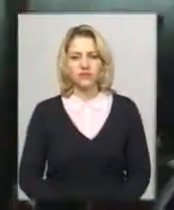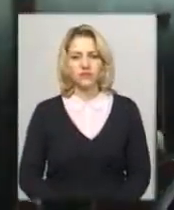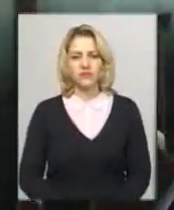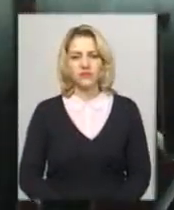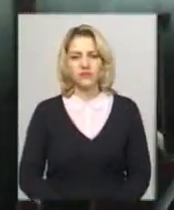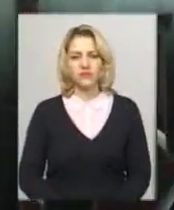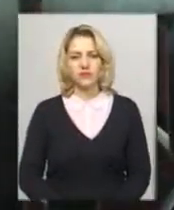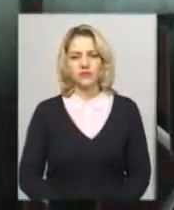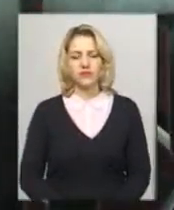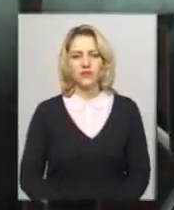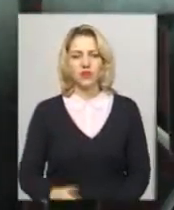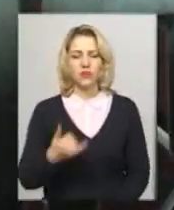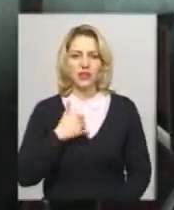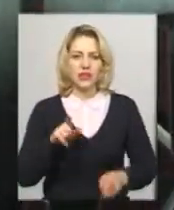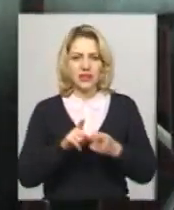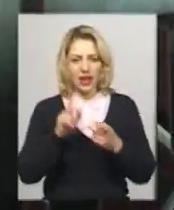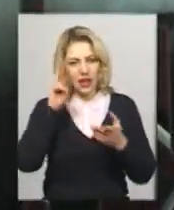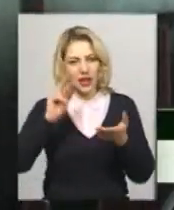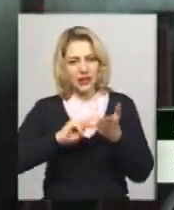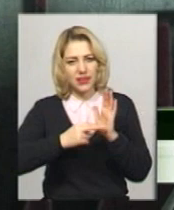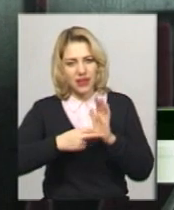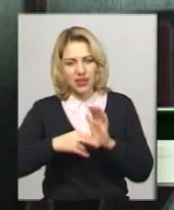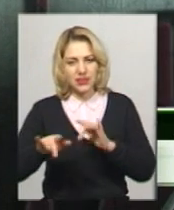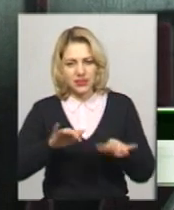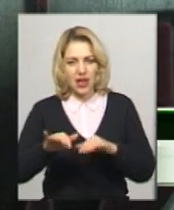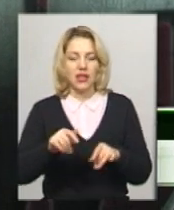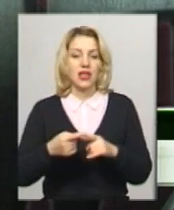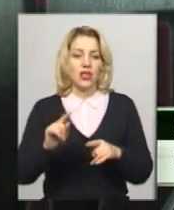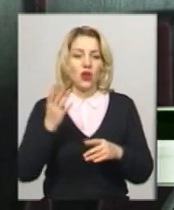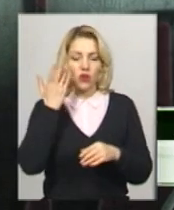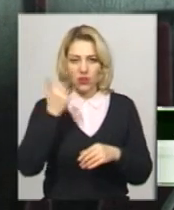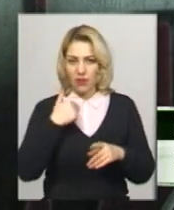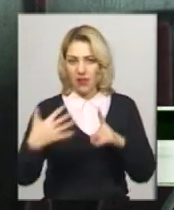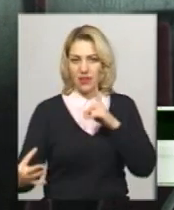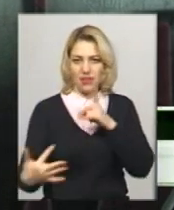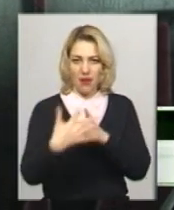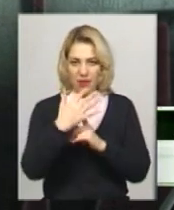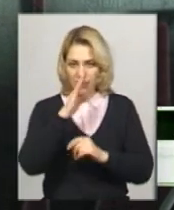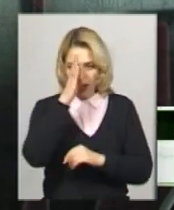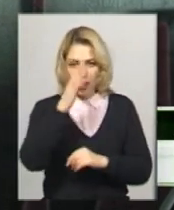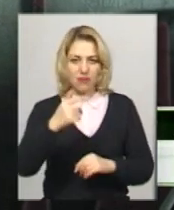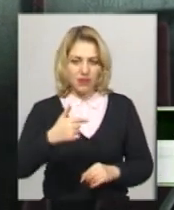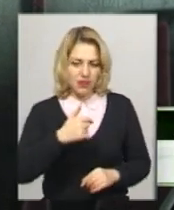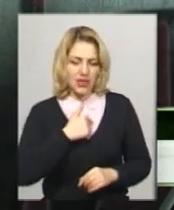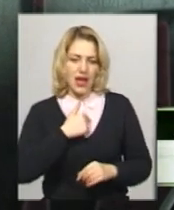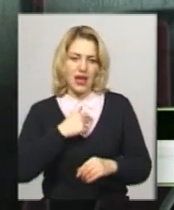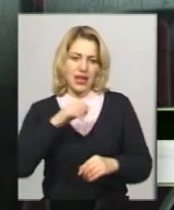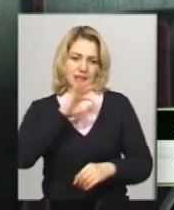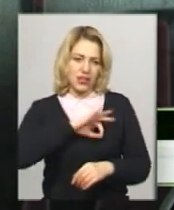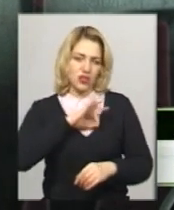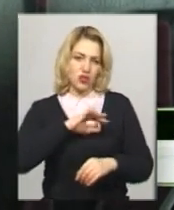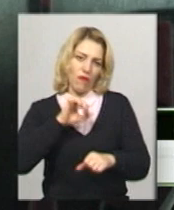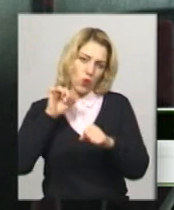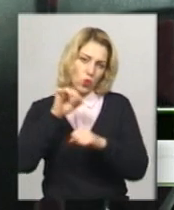У мене просто така тактика, коли противник на мене нападає, я йому застосовую ударів в голову.